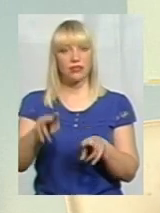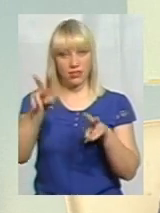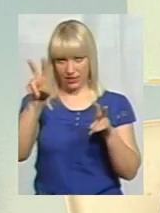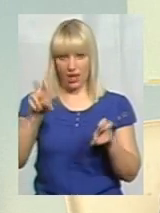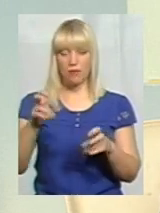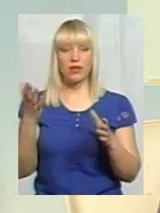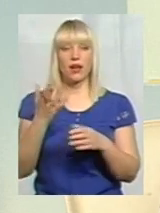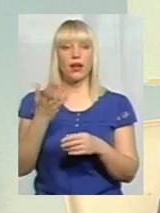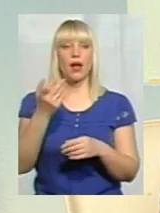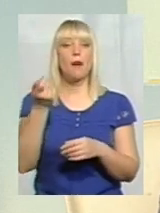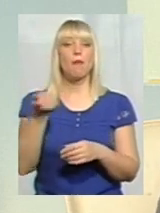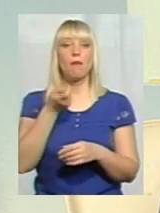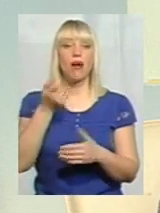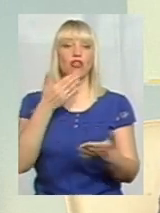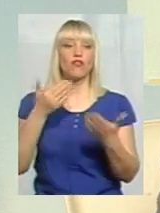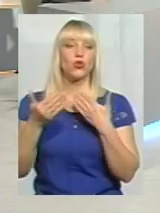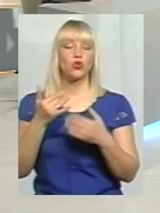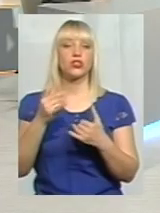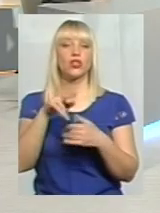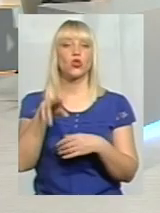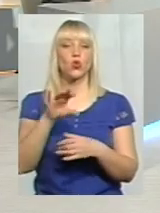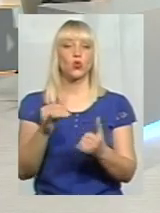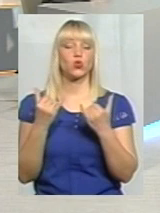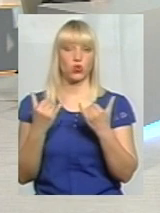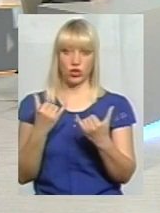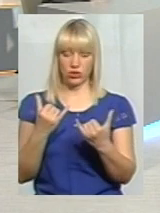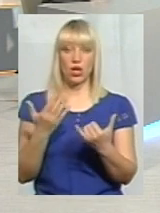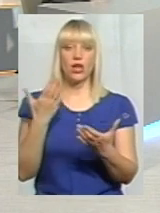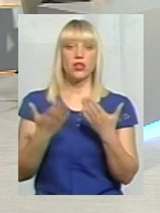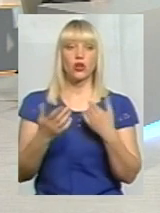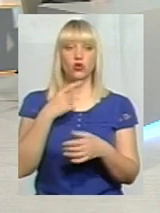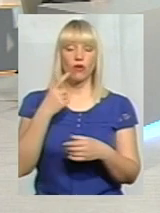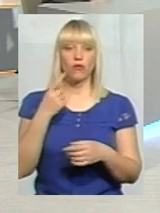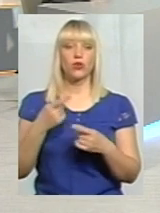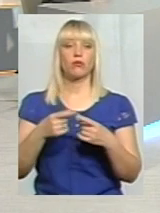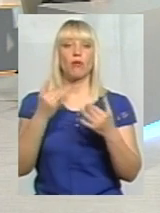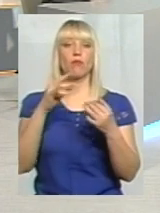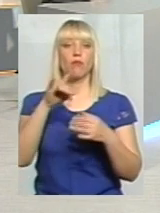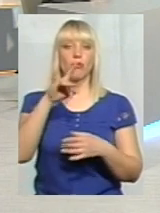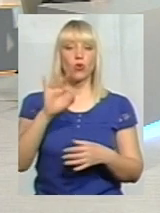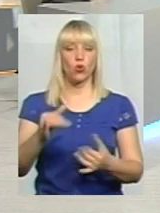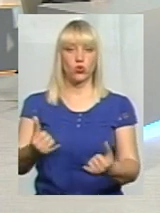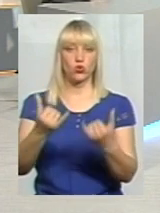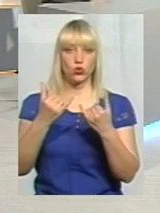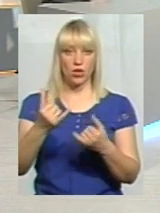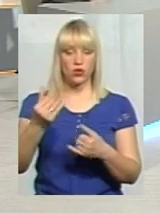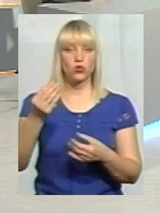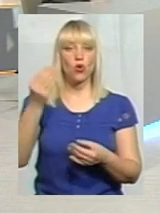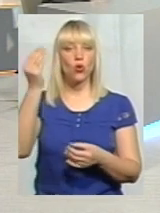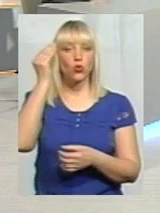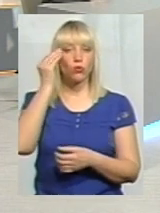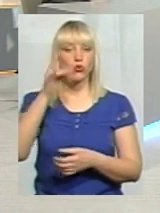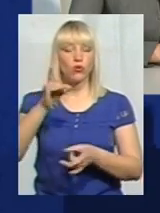яка мало взагалі відноситься до сучасності. Тобто, коли ми говоримо про прогресивну якусь сучасну думку, то в культурі